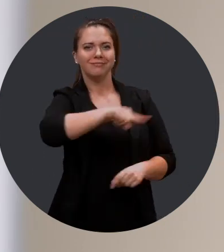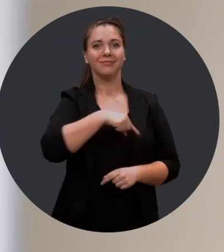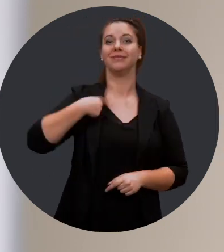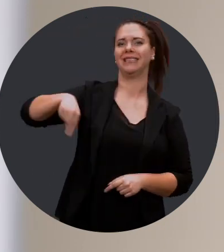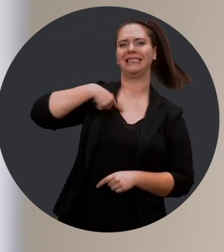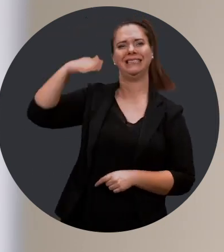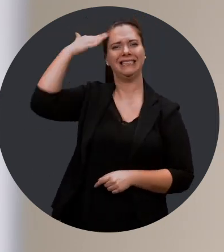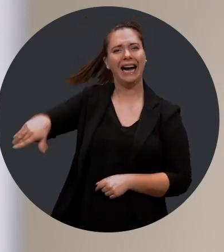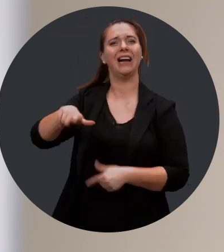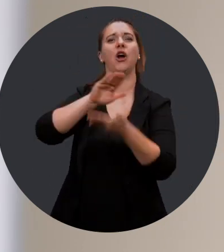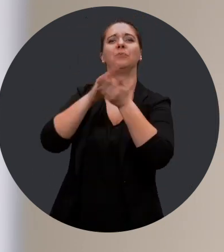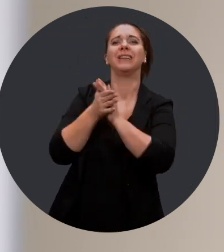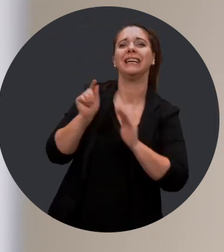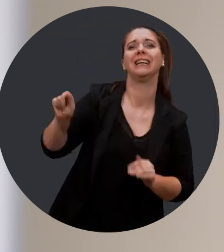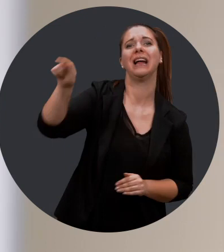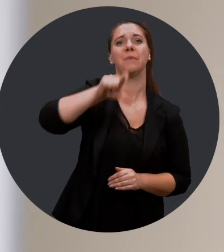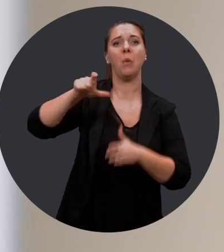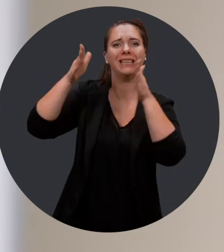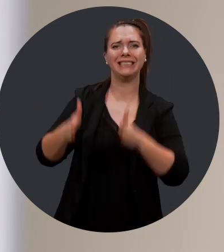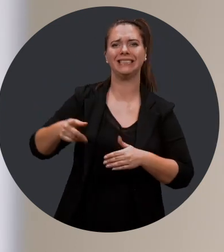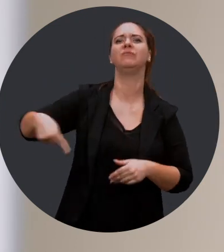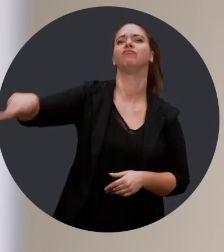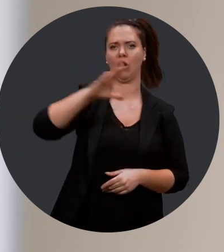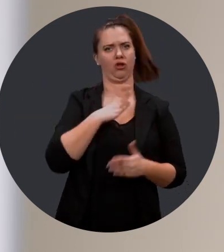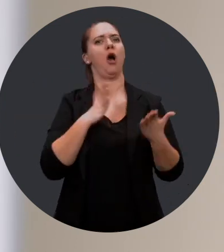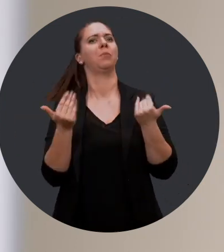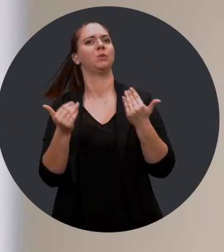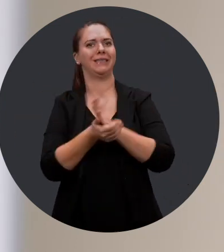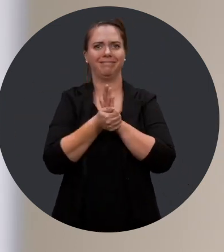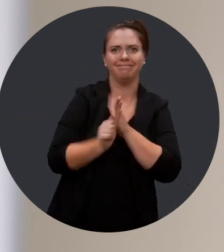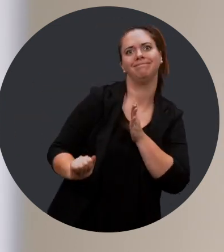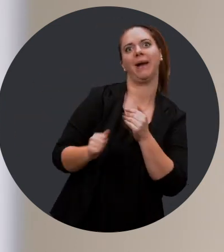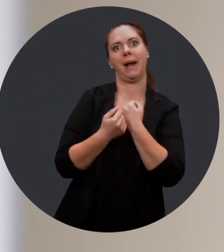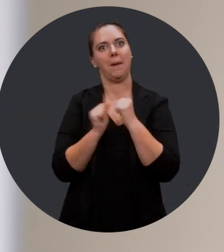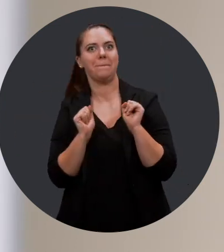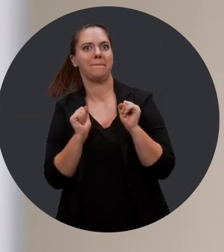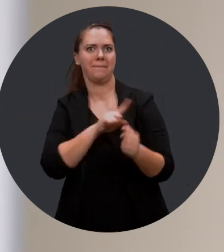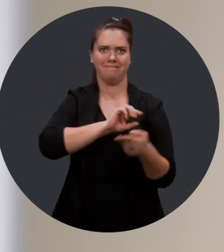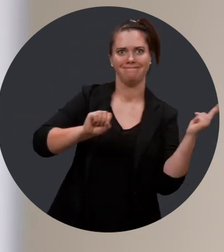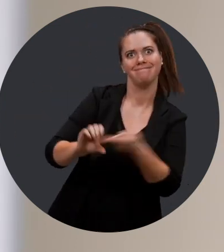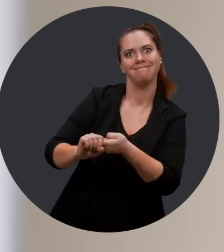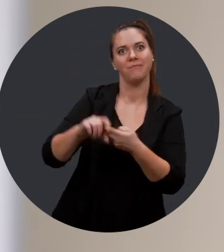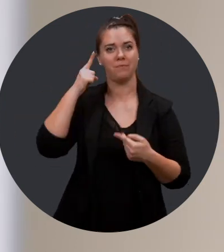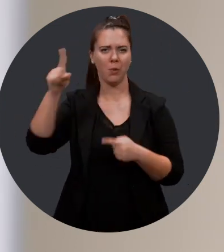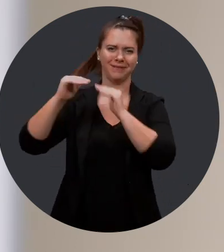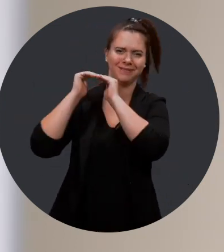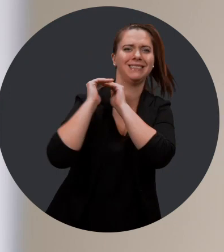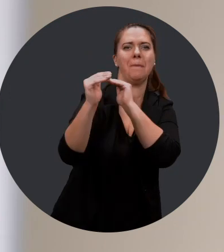Nous le savons tous, les entreprises québécoises ont besoin de tous les talents disponibles pour assurer leur pérennité.